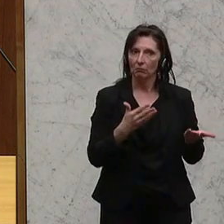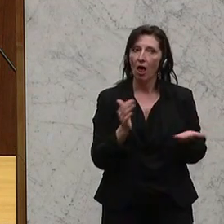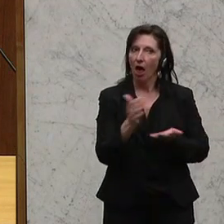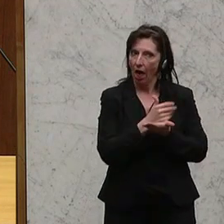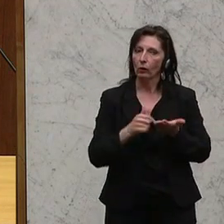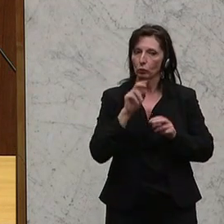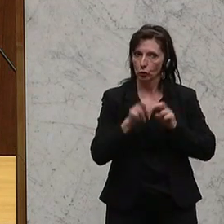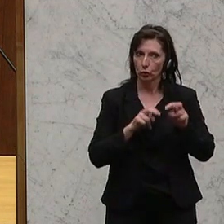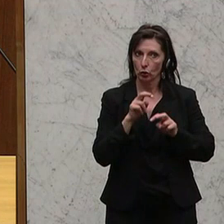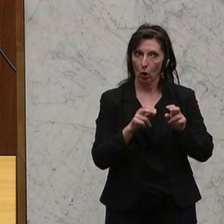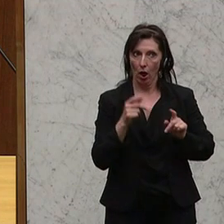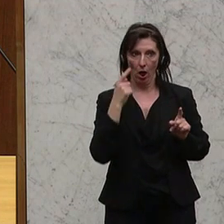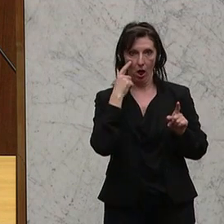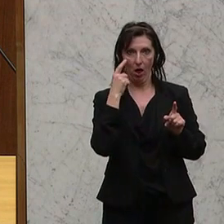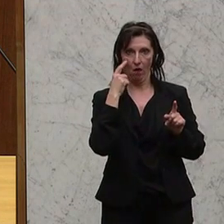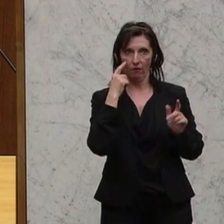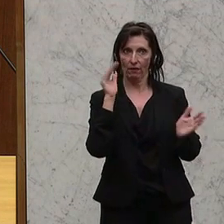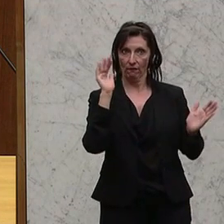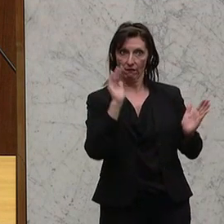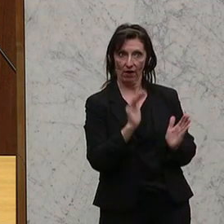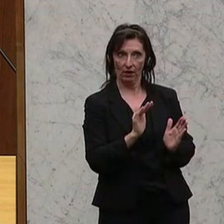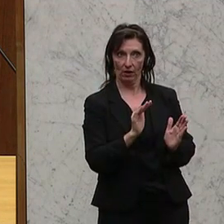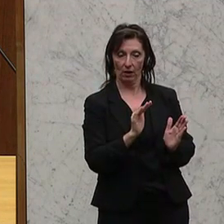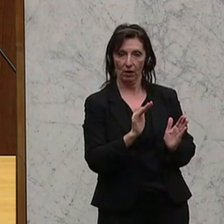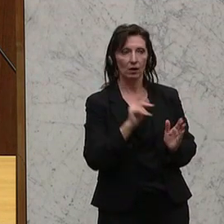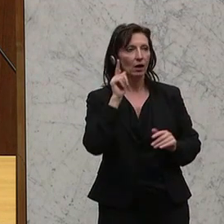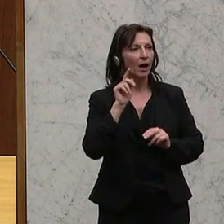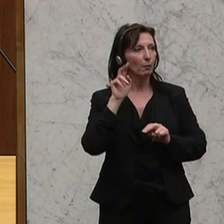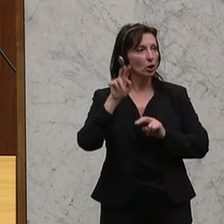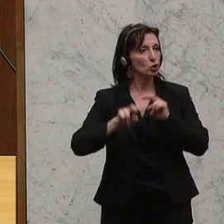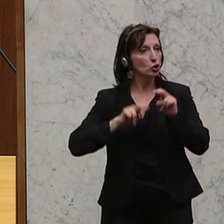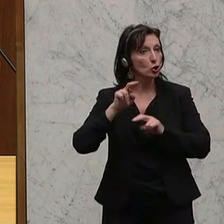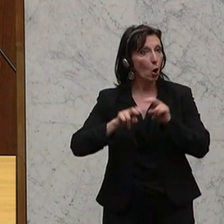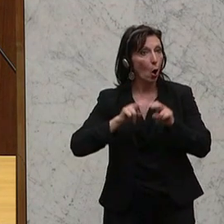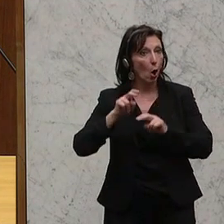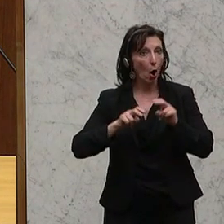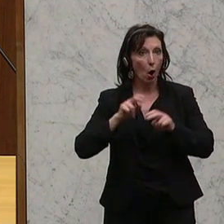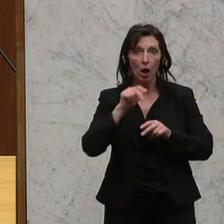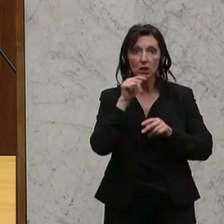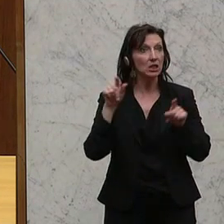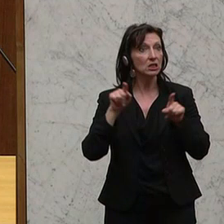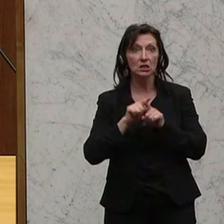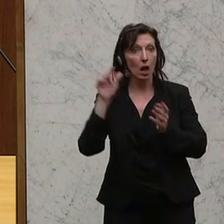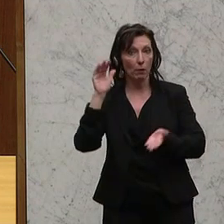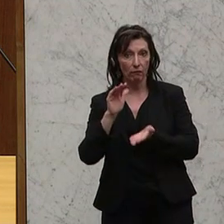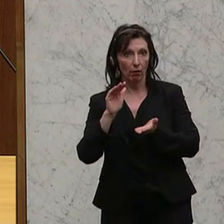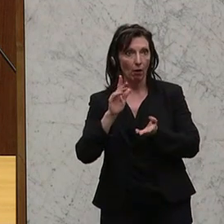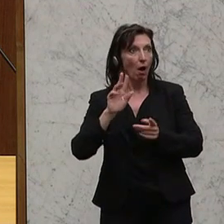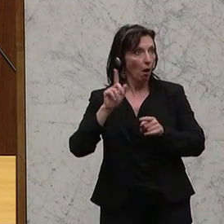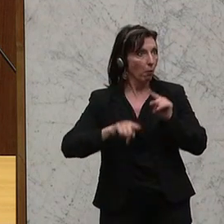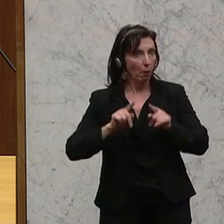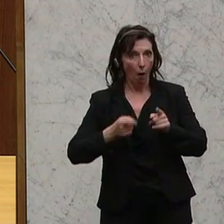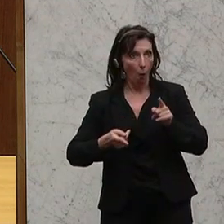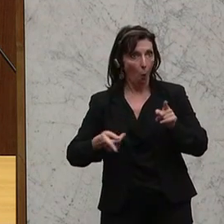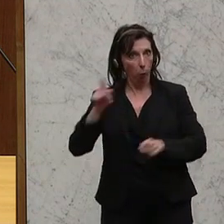sieht man, dass dies zurückgeht, aber die steuerliche und die Abgabenbelastung nicht gleich, manchmal trotzdem sogar noch zunimmt. Ja, es hat